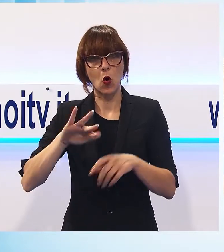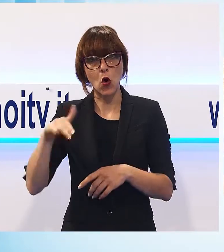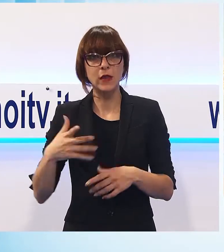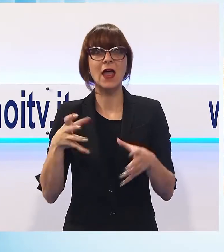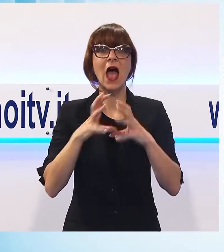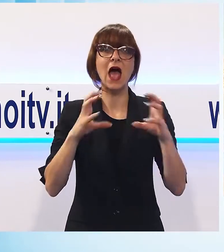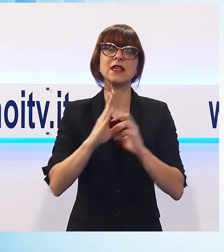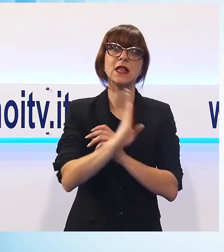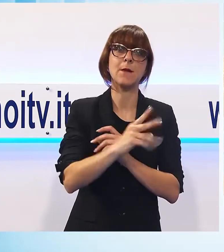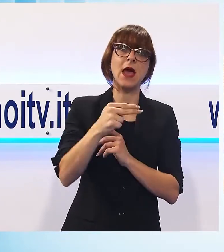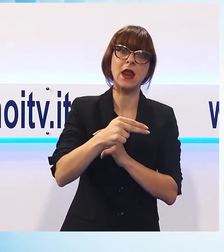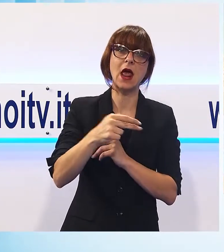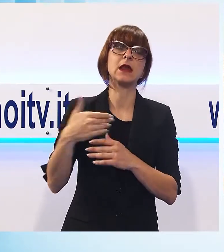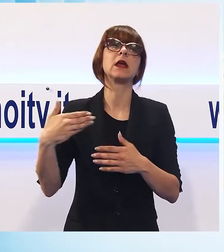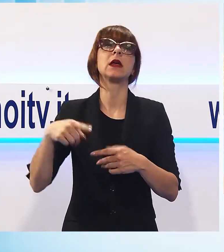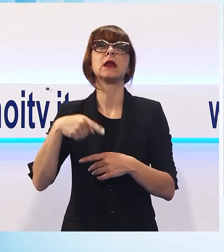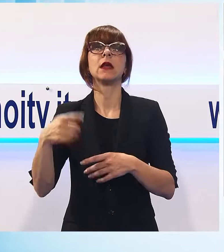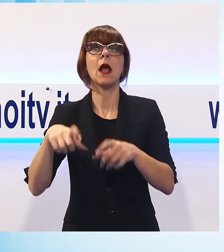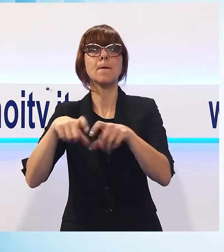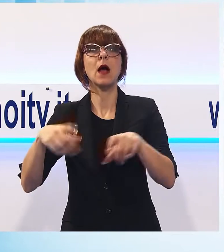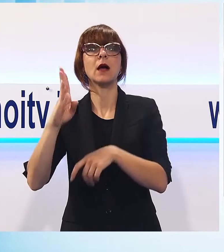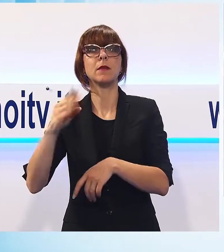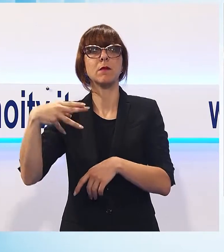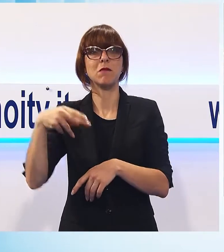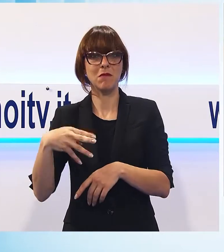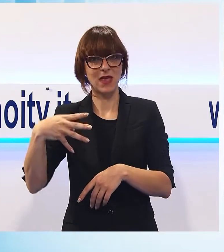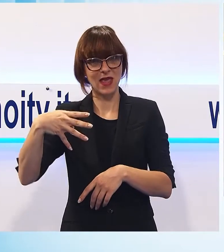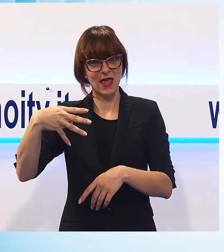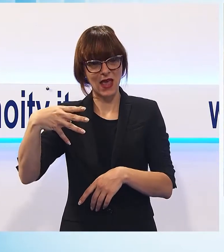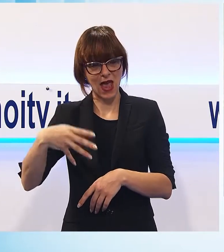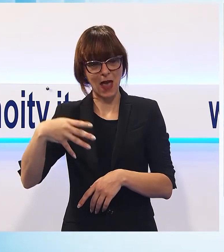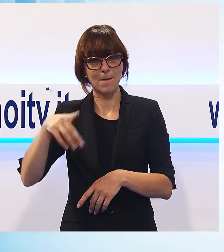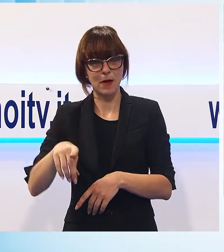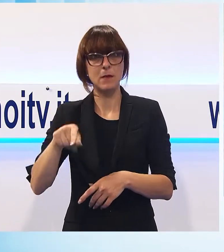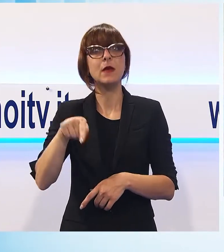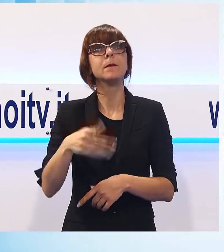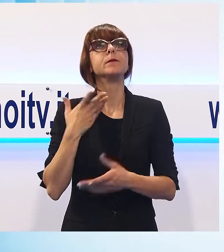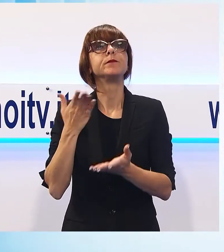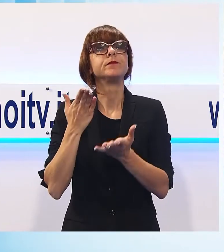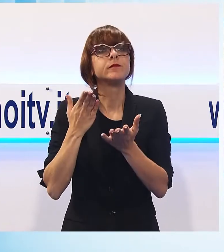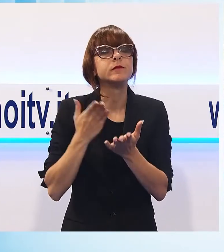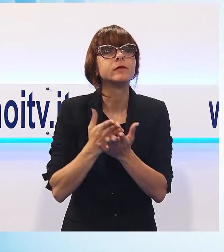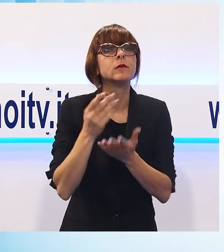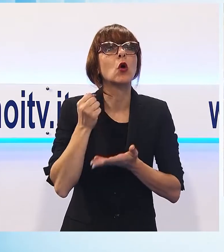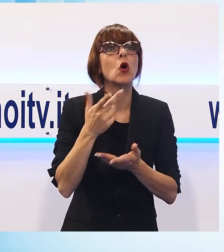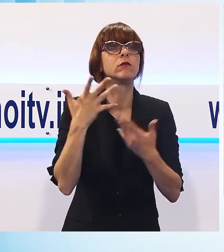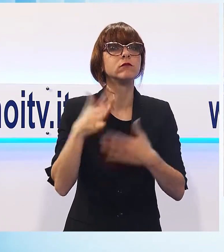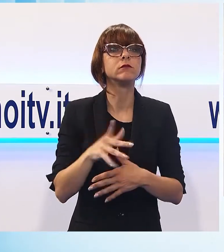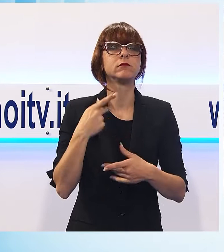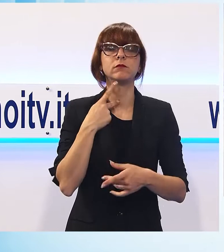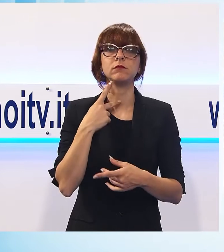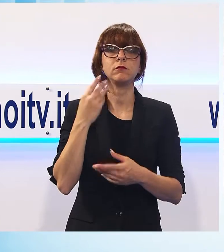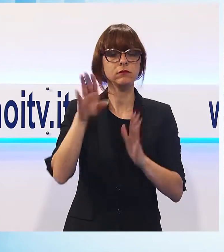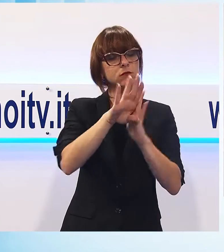è stato svelato a Palazzo Orzetti. Ricchissimo come sempre il cartellone, pensato per unire arte, cultura, storia e